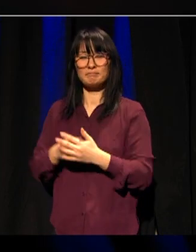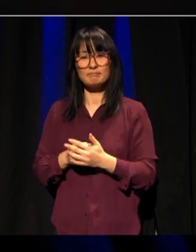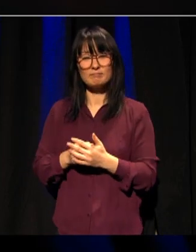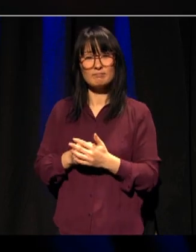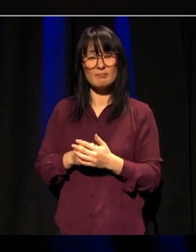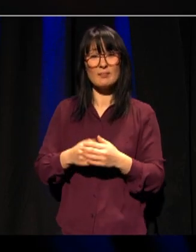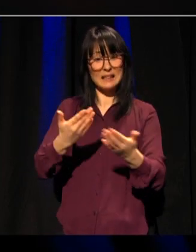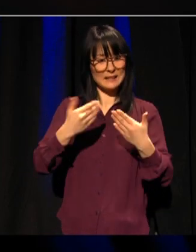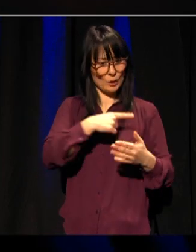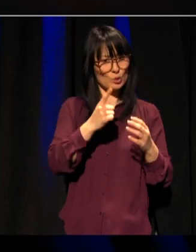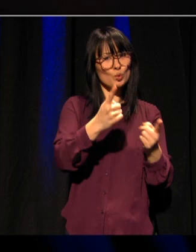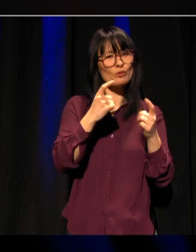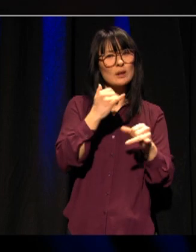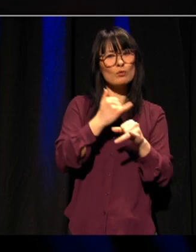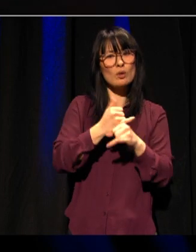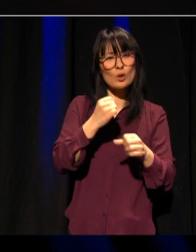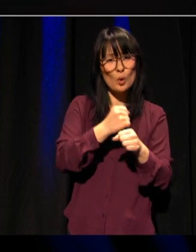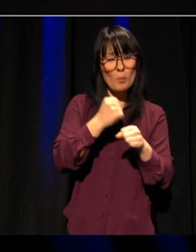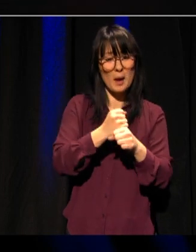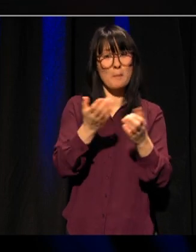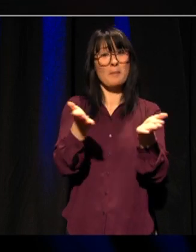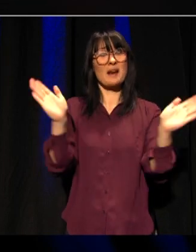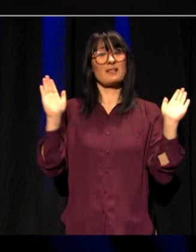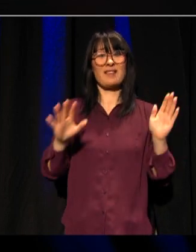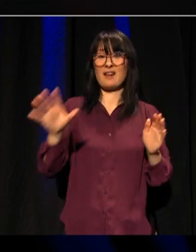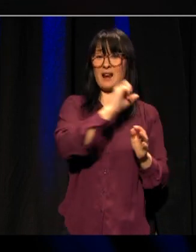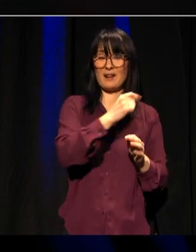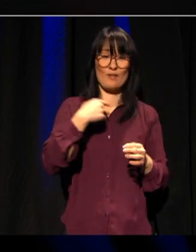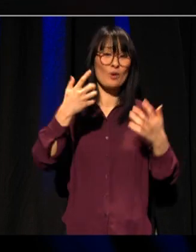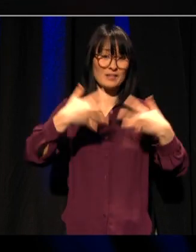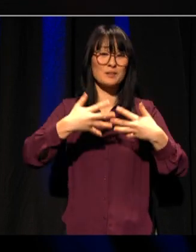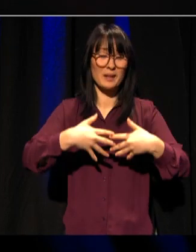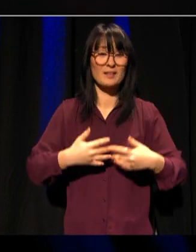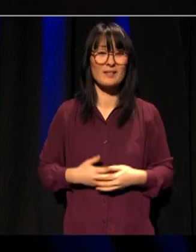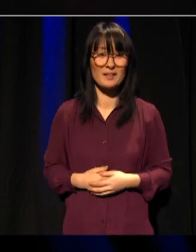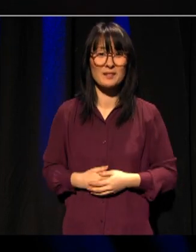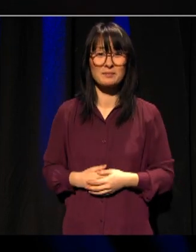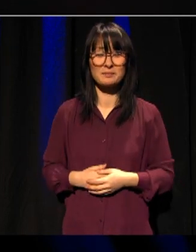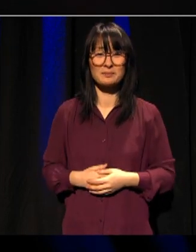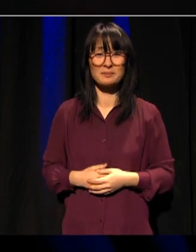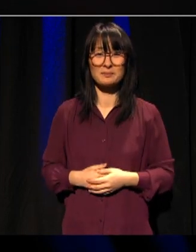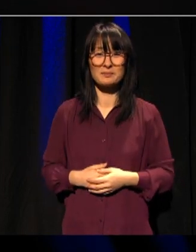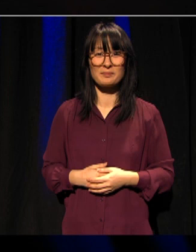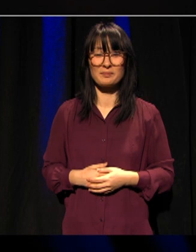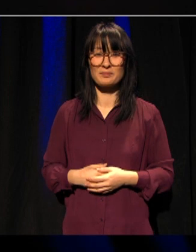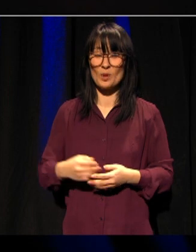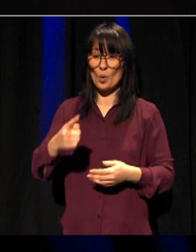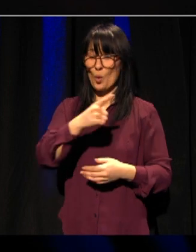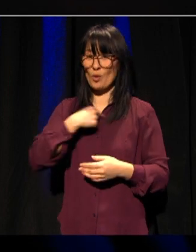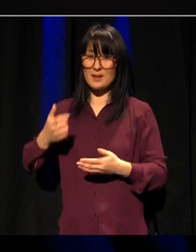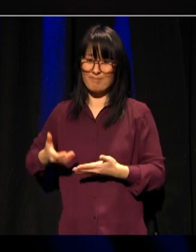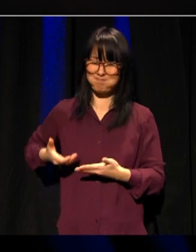vi jobber på i hele bredden av virksomheten. og vi bruker store midler på